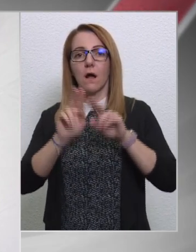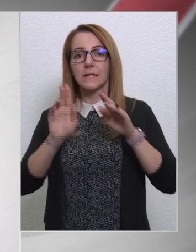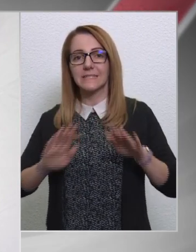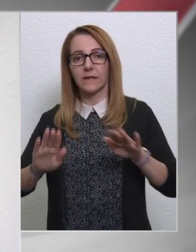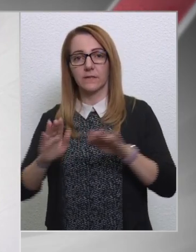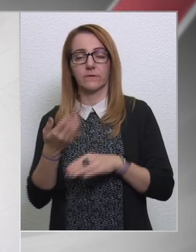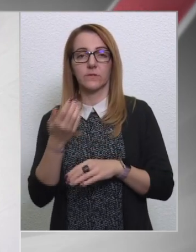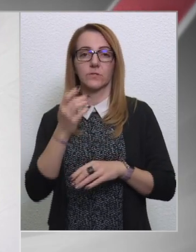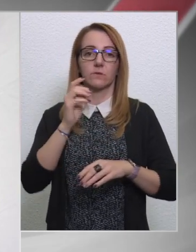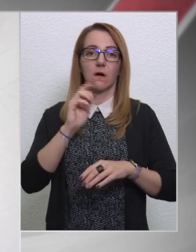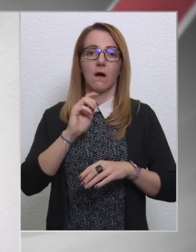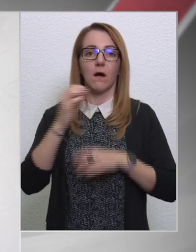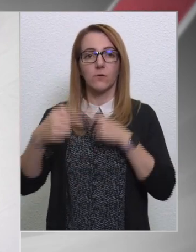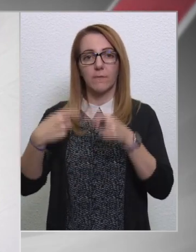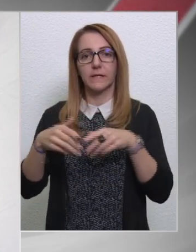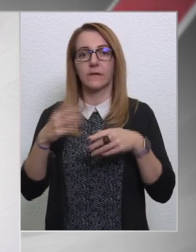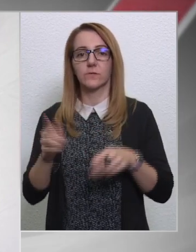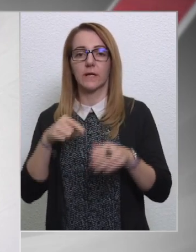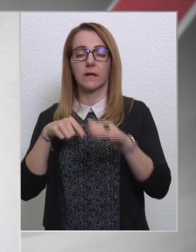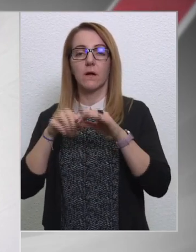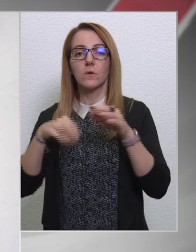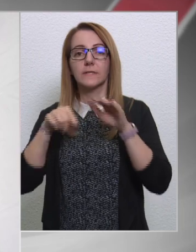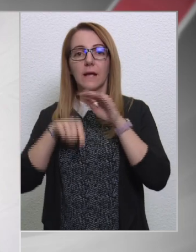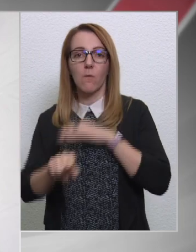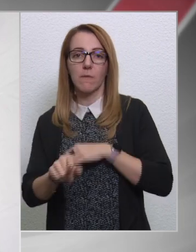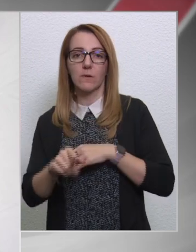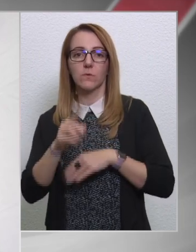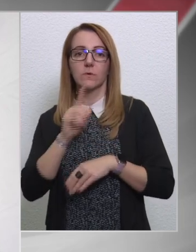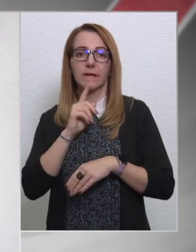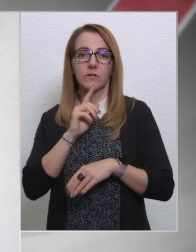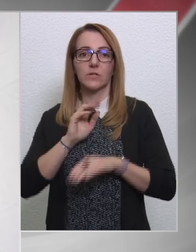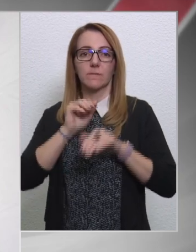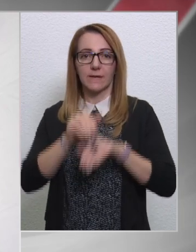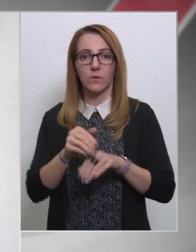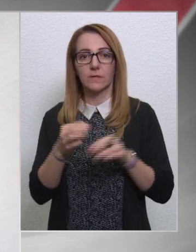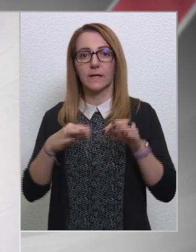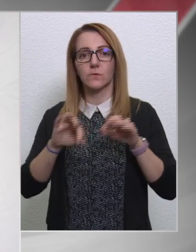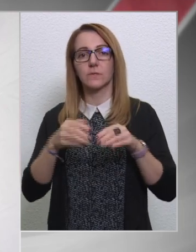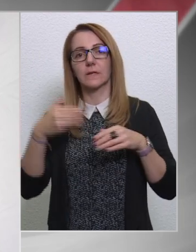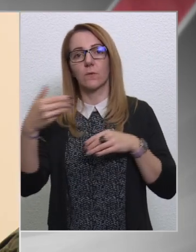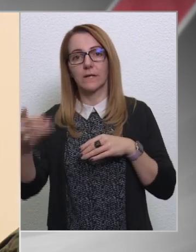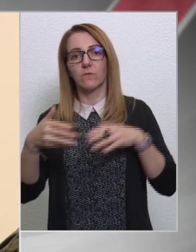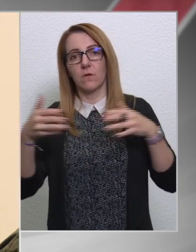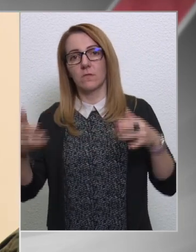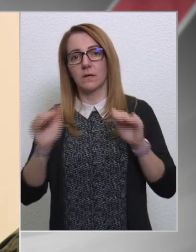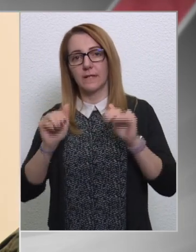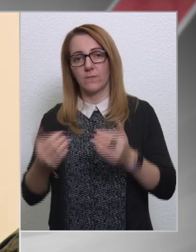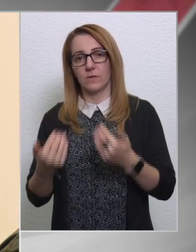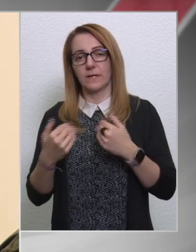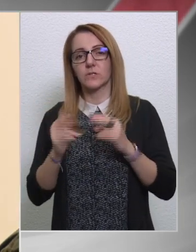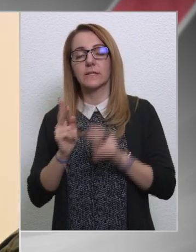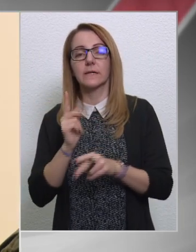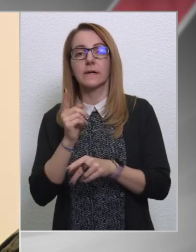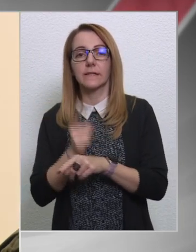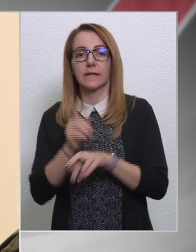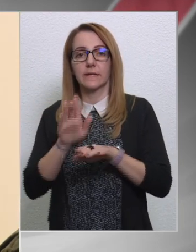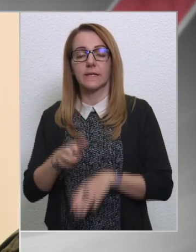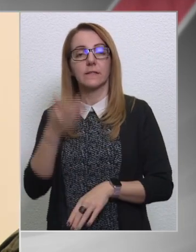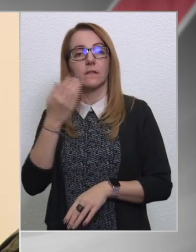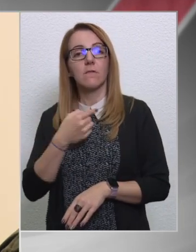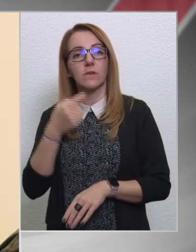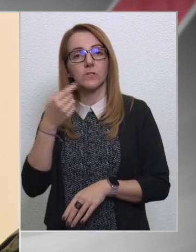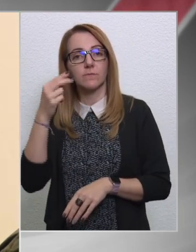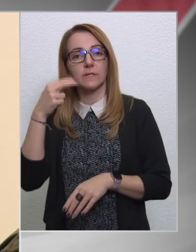akik országon belül csekélytámogatással rendelkeznek, azok országon kívül rendelkezhetnek sokkal nagyobból is. És még, hogy Navracsis miniszter úr a tárgyalásai során mennyire